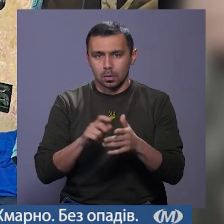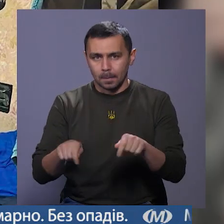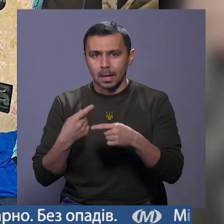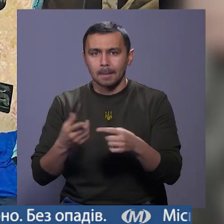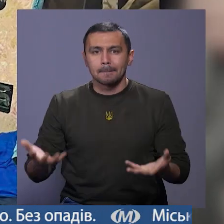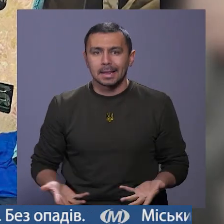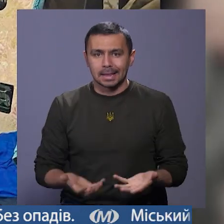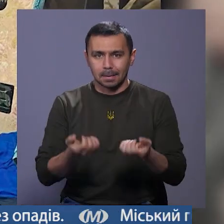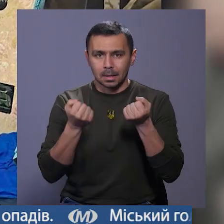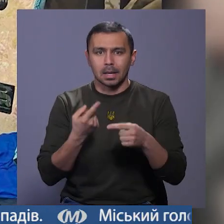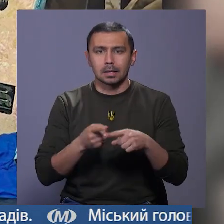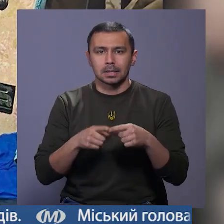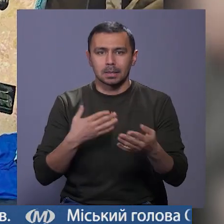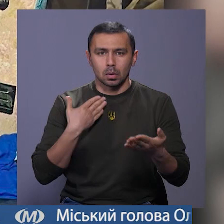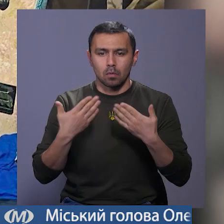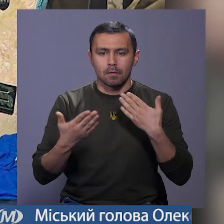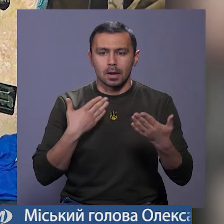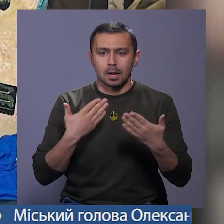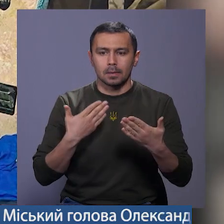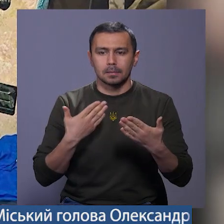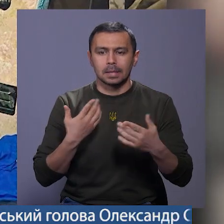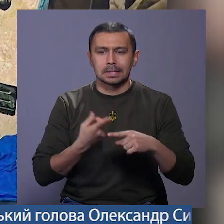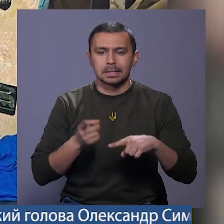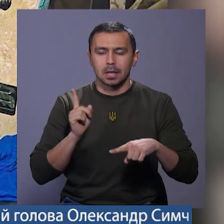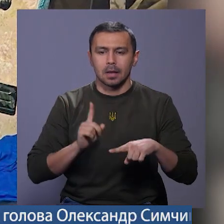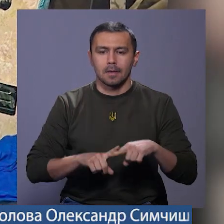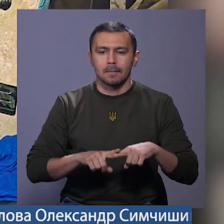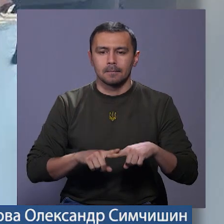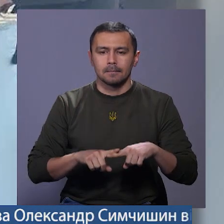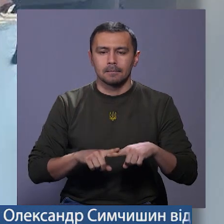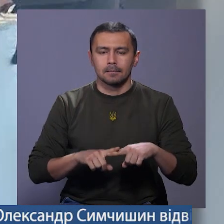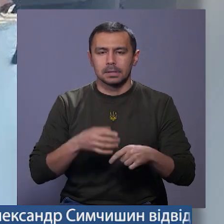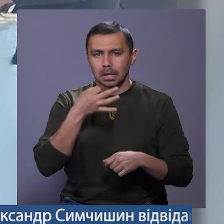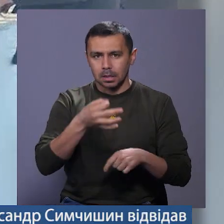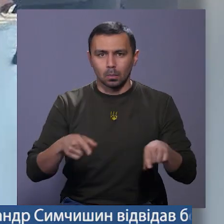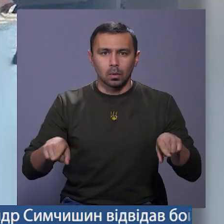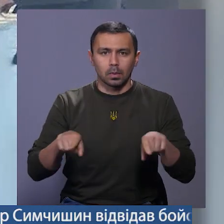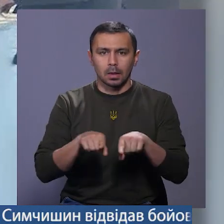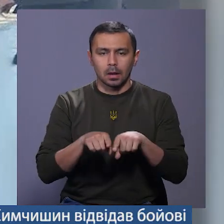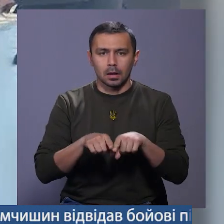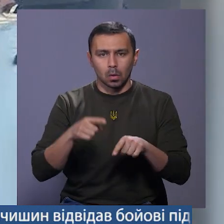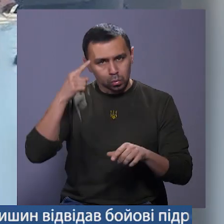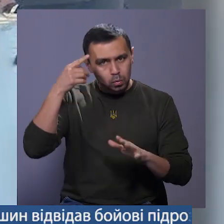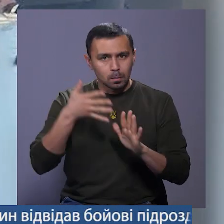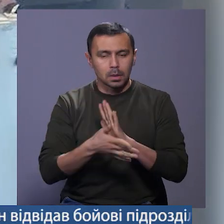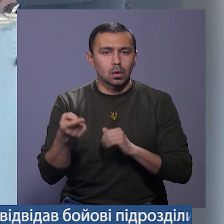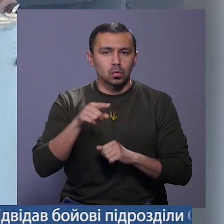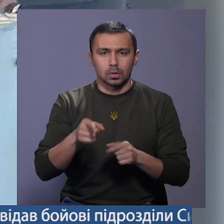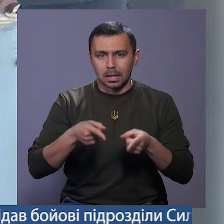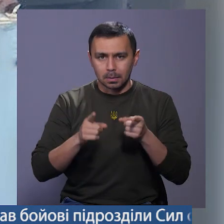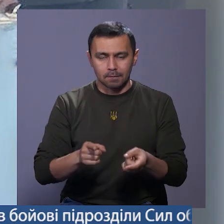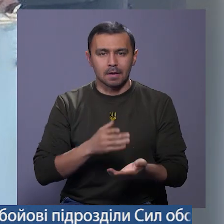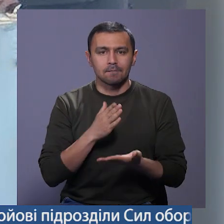підтримка, це спілкування, це, скажімо так, розуміння того, що насправді